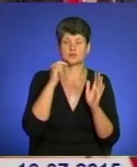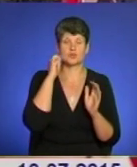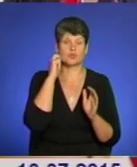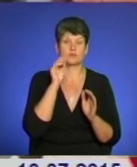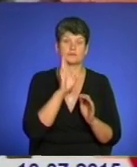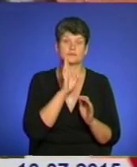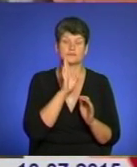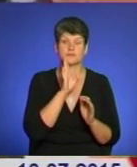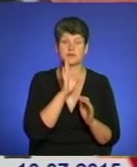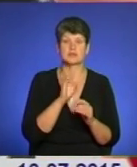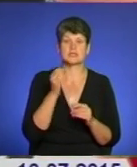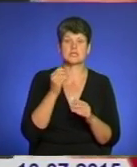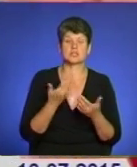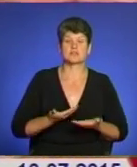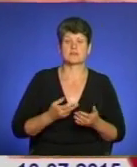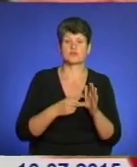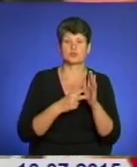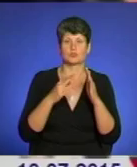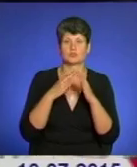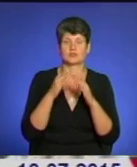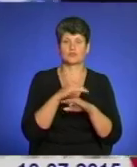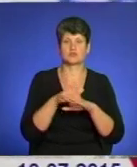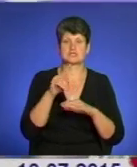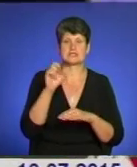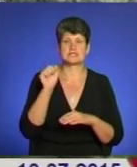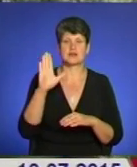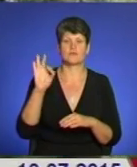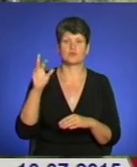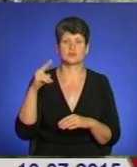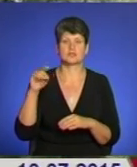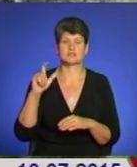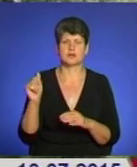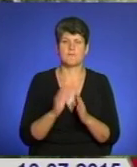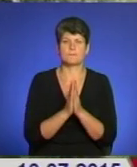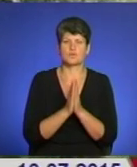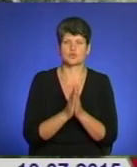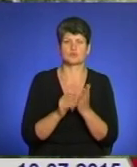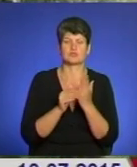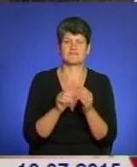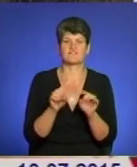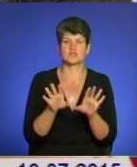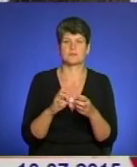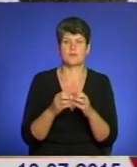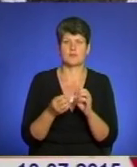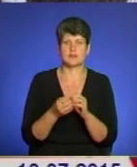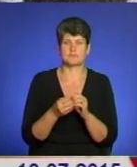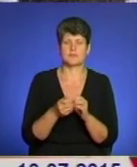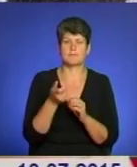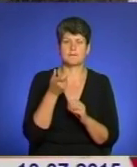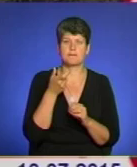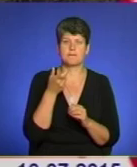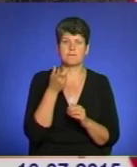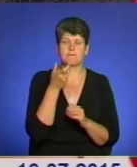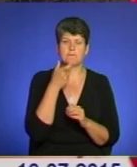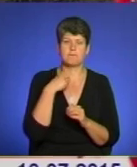пенсіонерка. Жителька сьомого будинку по вулиці Заводській. Просить допомогти вирішити проблеми. Пан Полькровський не